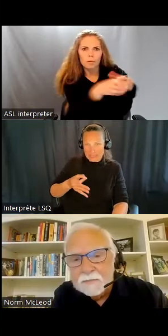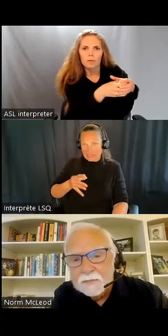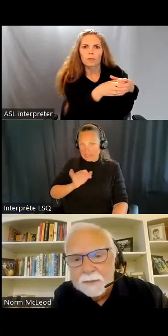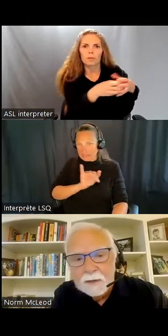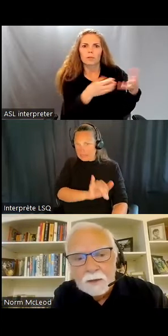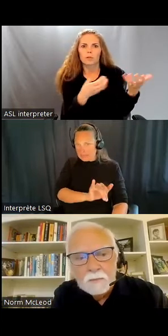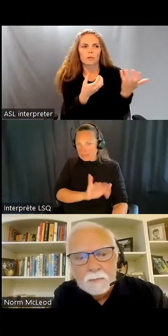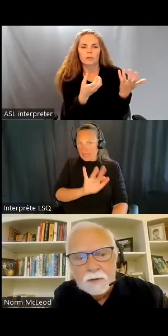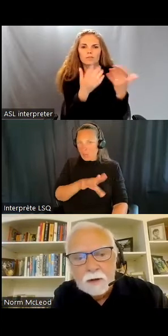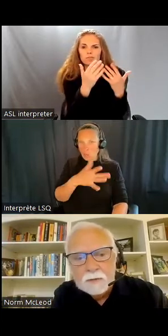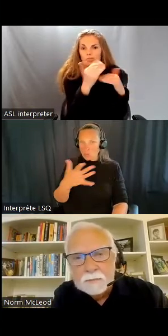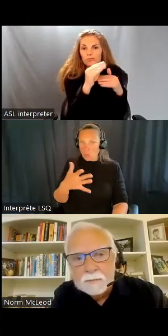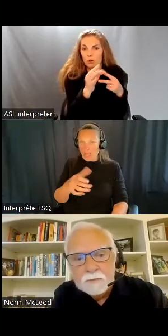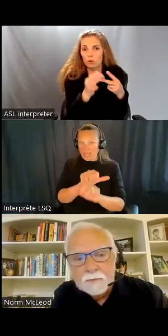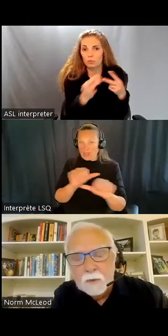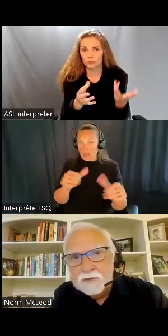disponible.